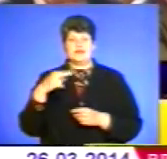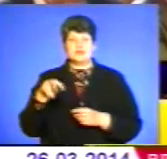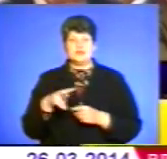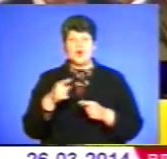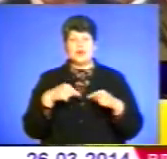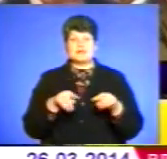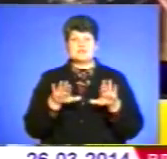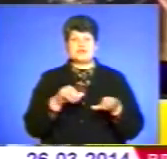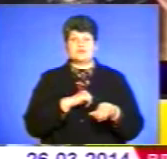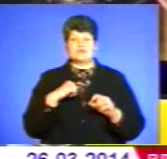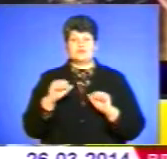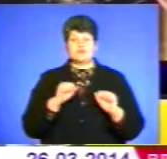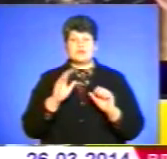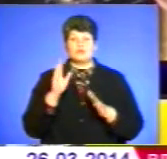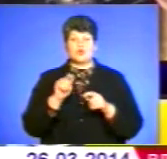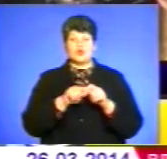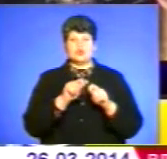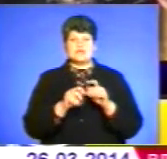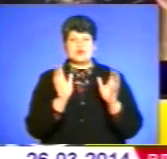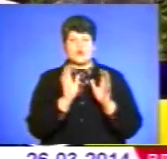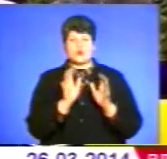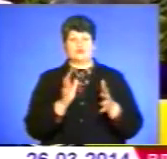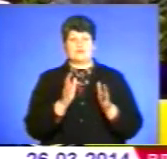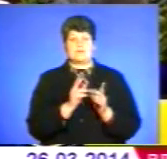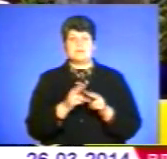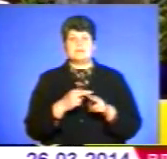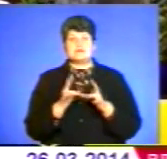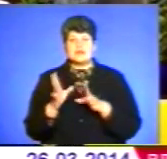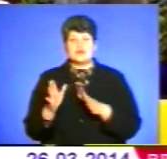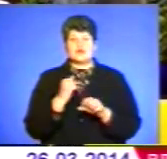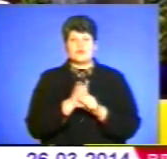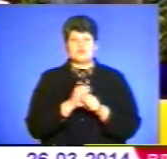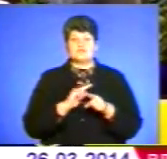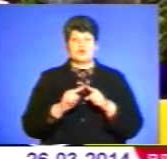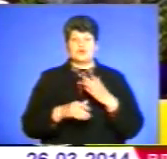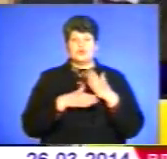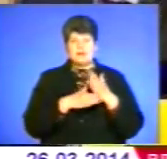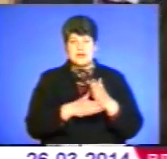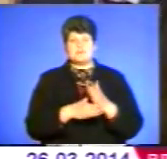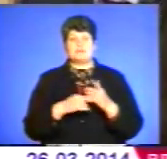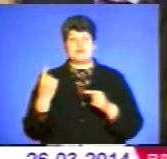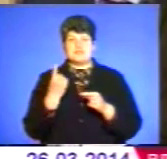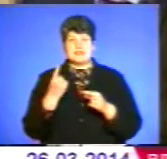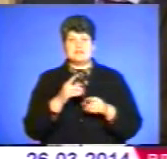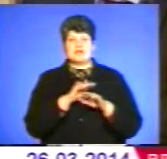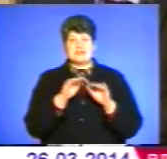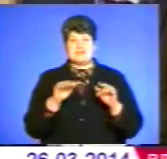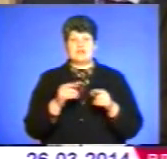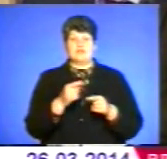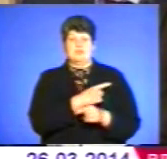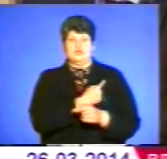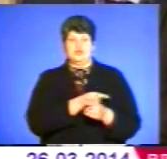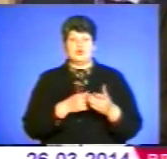самоврядування буде належати контроль за охороною громадської безпеки, роботи швидкої допомоги і первинним рівнем медичного обслуговування.